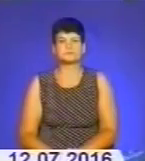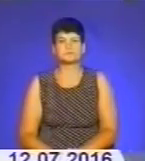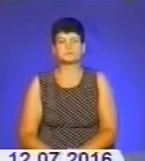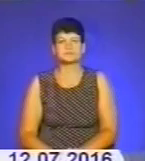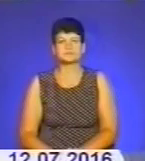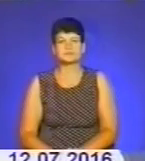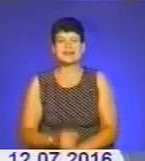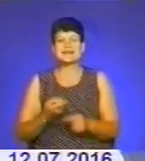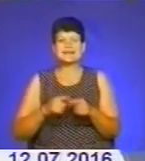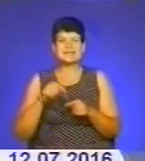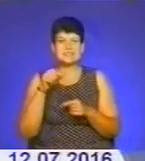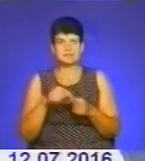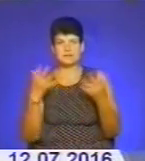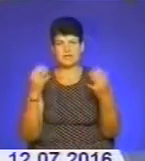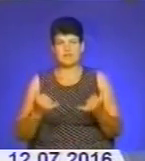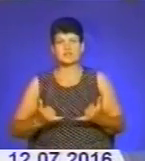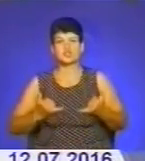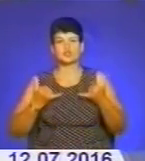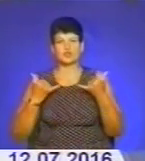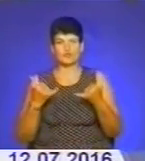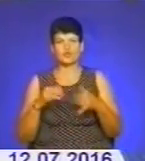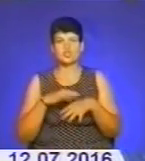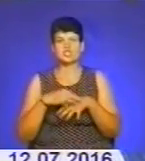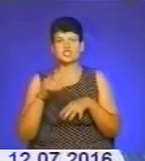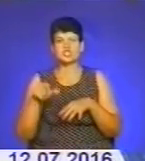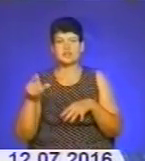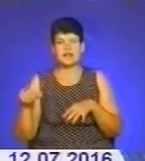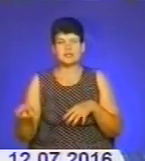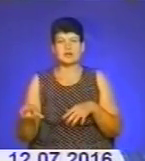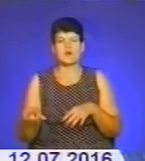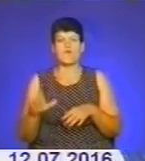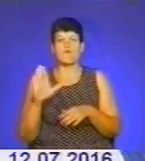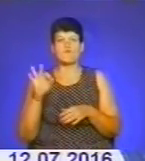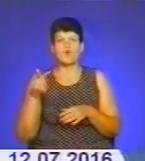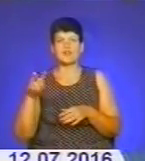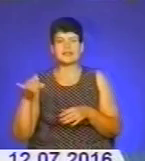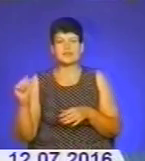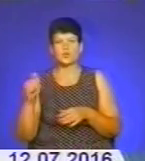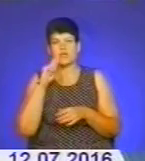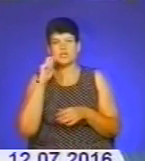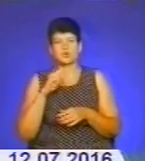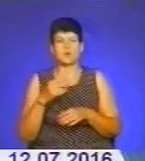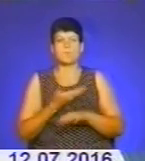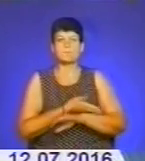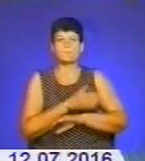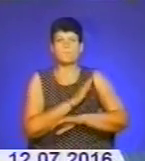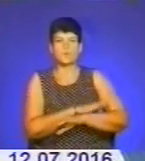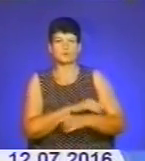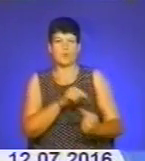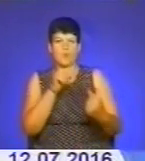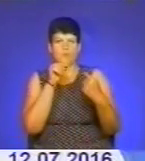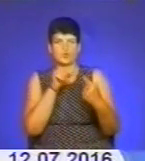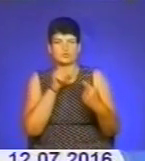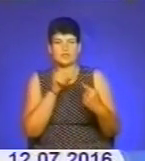Цими днями вшановують жертв Волинської трагедії – загиблих в українсько-польському протистоянні у часи Другої світової